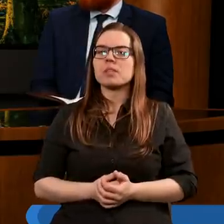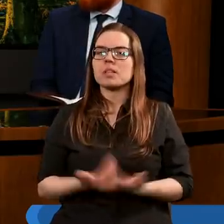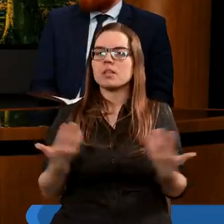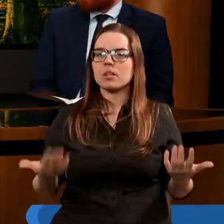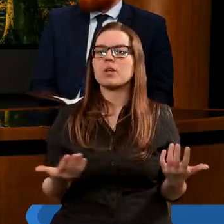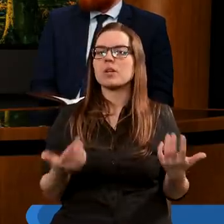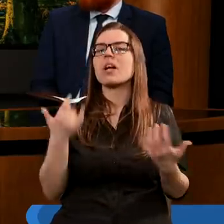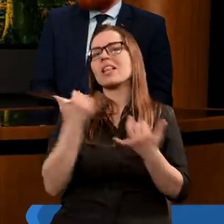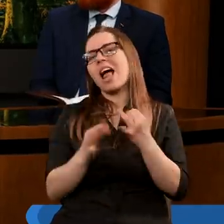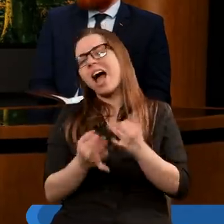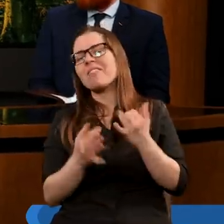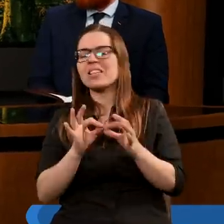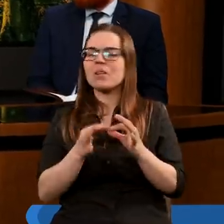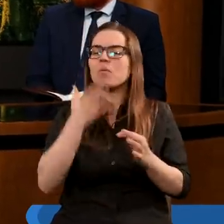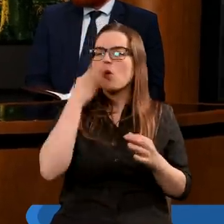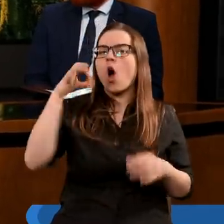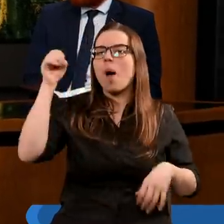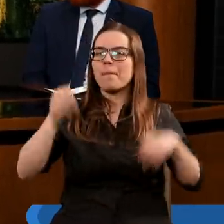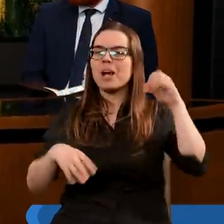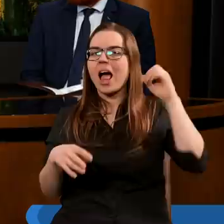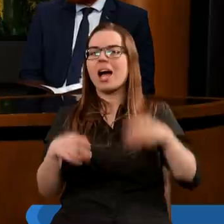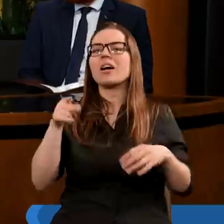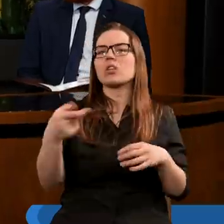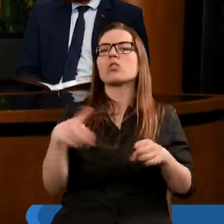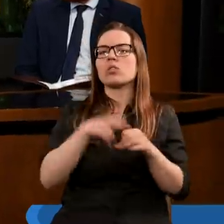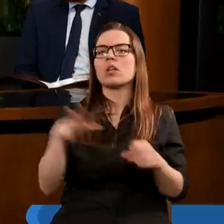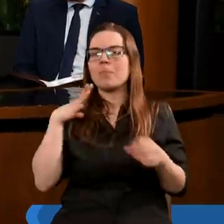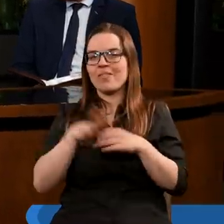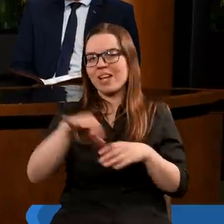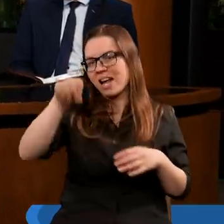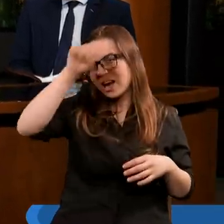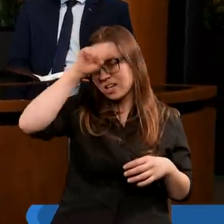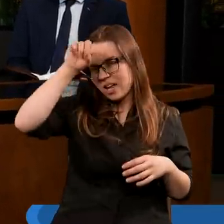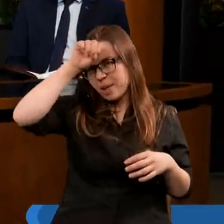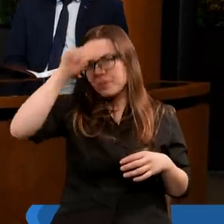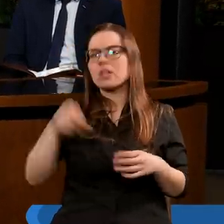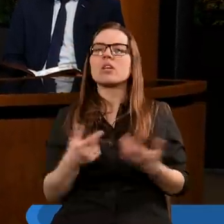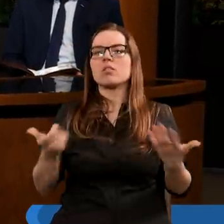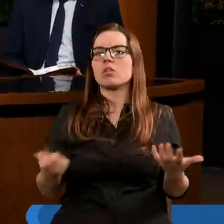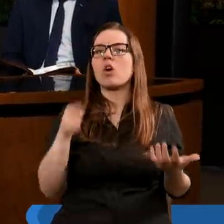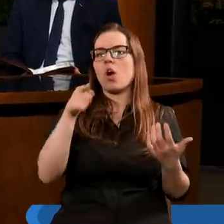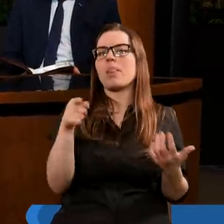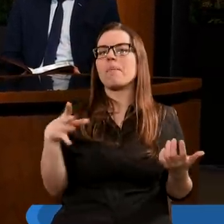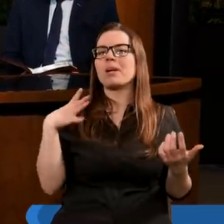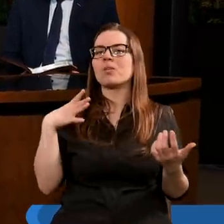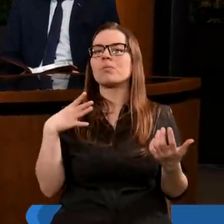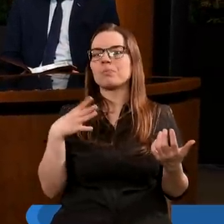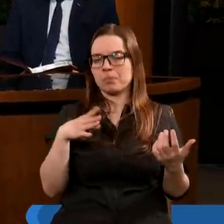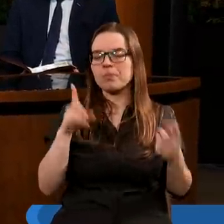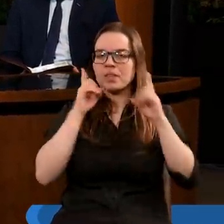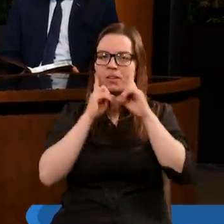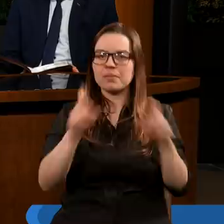Zresztą nawet jeżeli mówimy o plagach tych, które były w Egipcie, no to one były literalne.